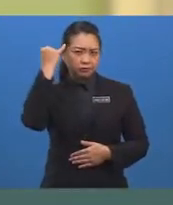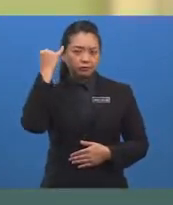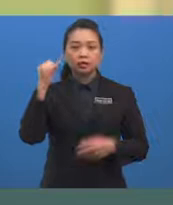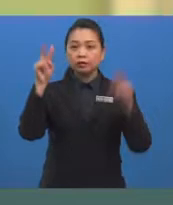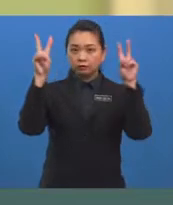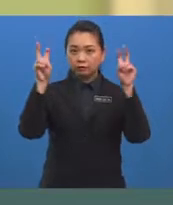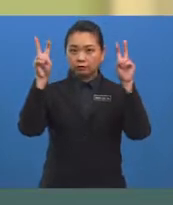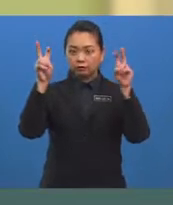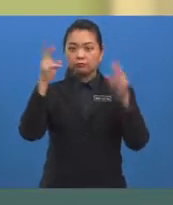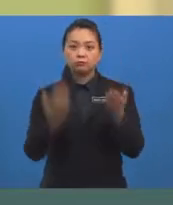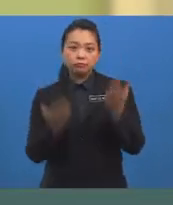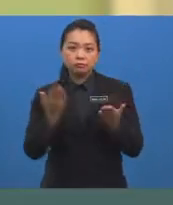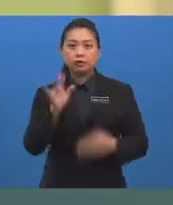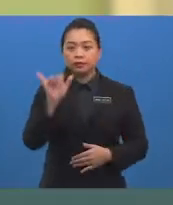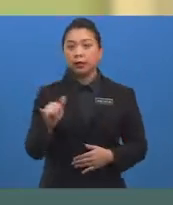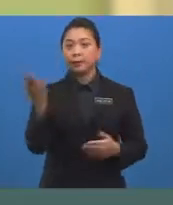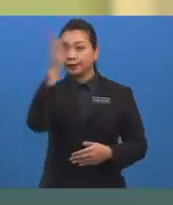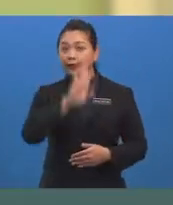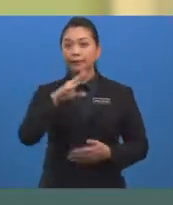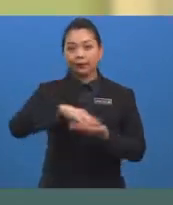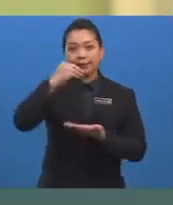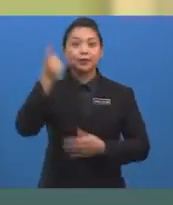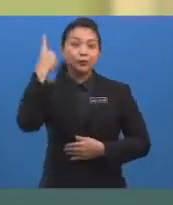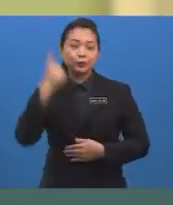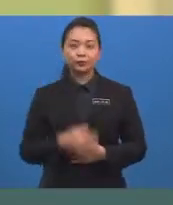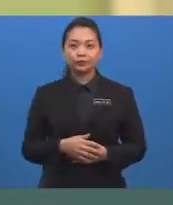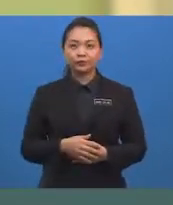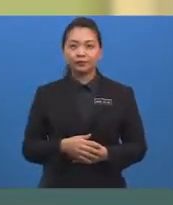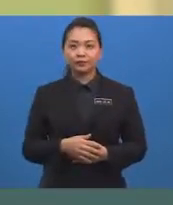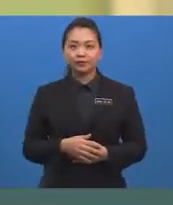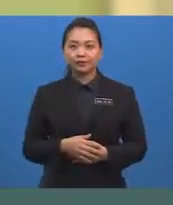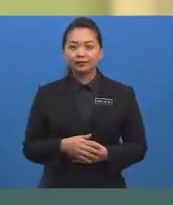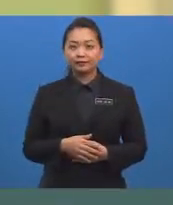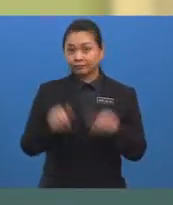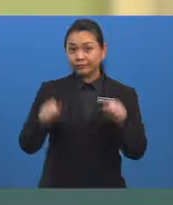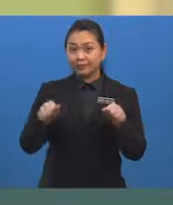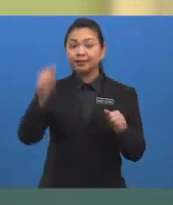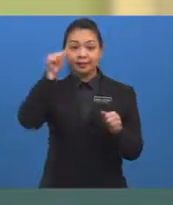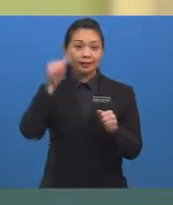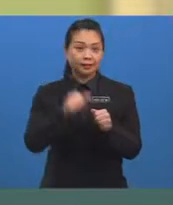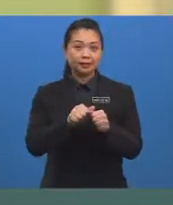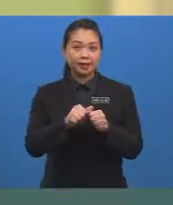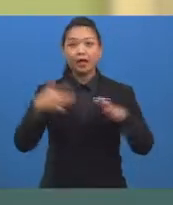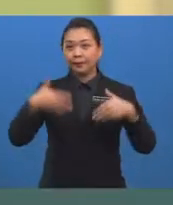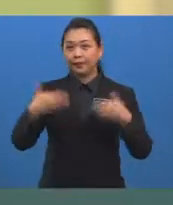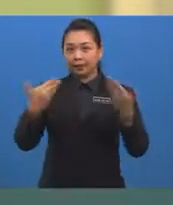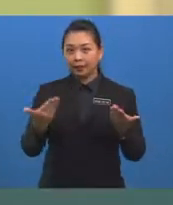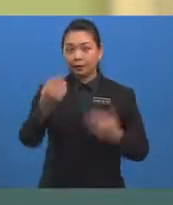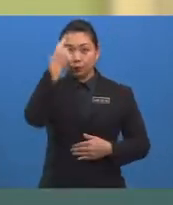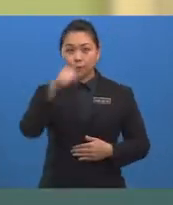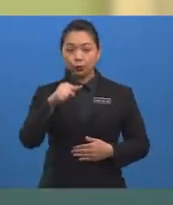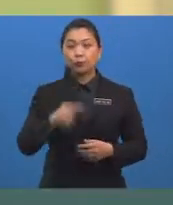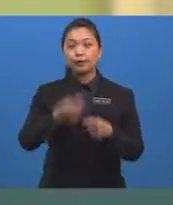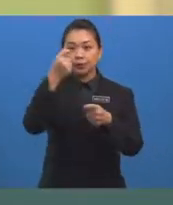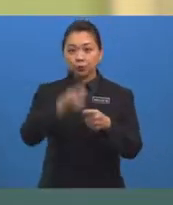Kebarang Kalian yang pernah dipelajari. Masihkah murid-murid ingat bagaimana untuk menentukan